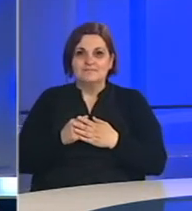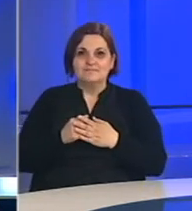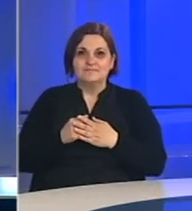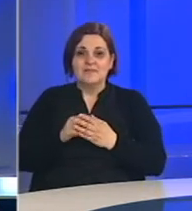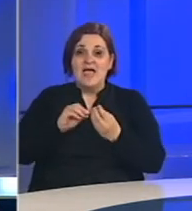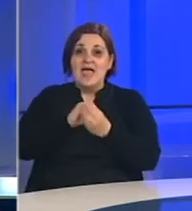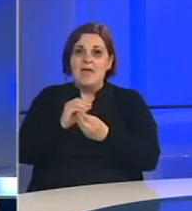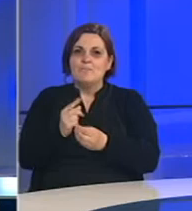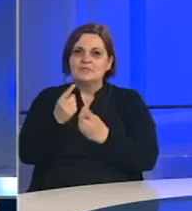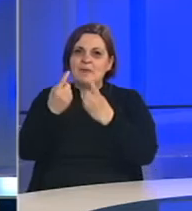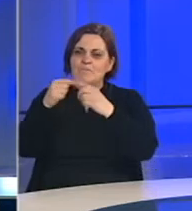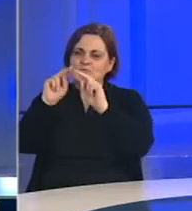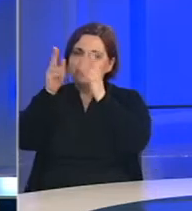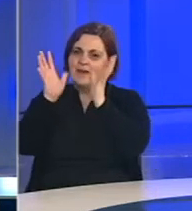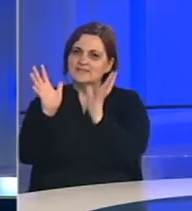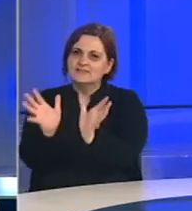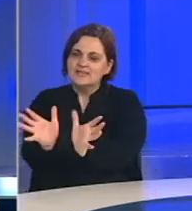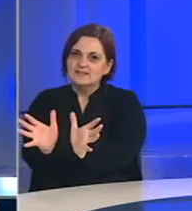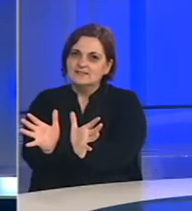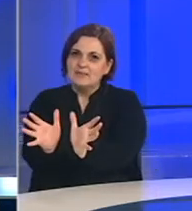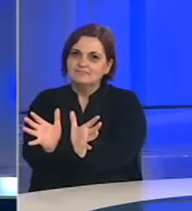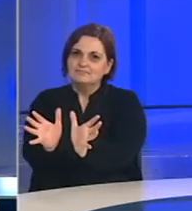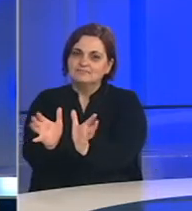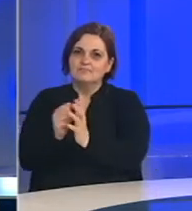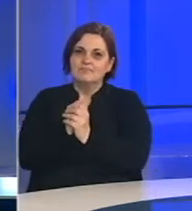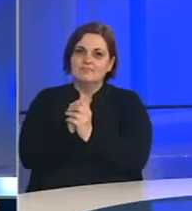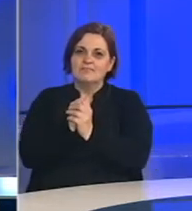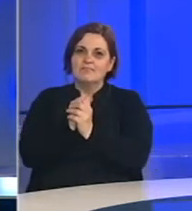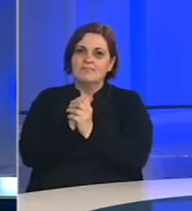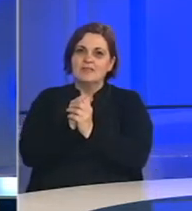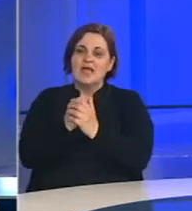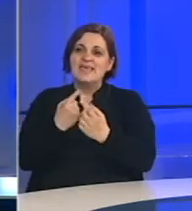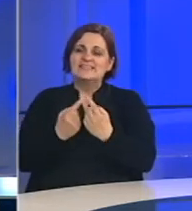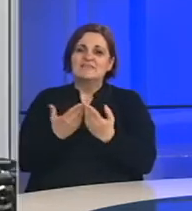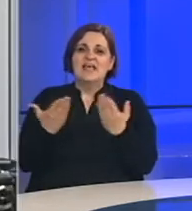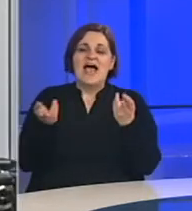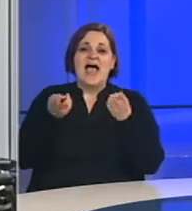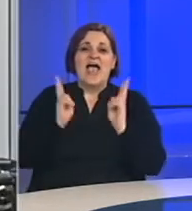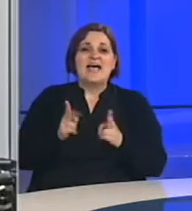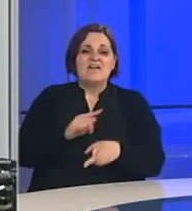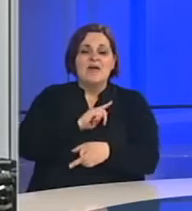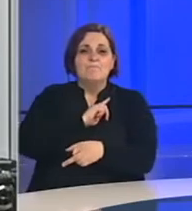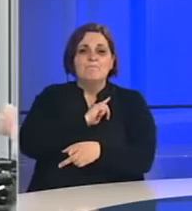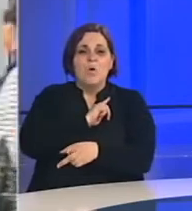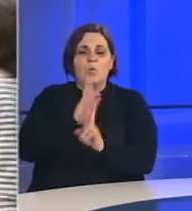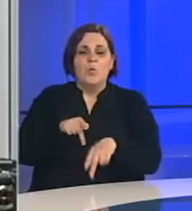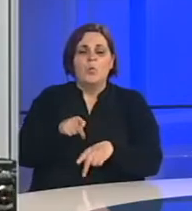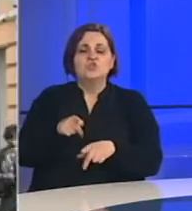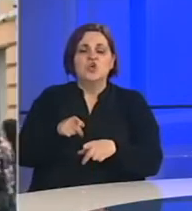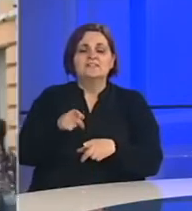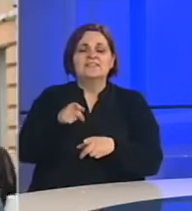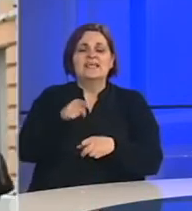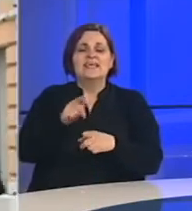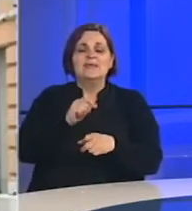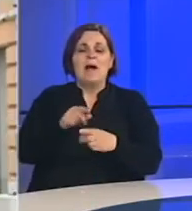Porodica je jedan poseban sistem i u zavisnosti od toga kakve kapacitete je porodica unijela u ovu